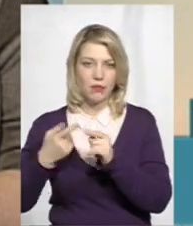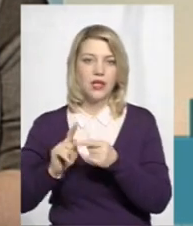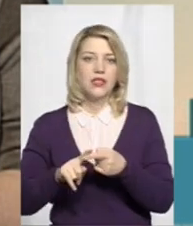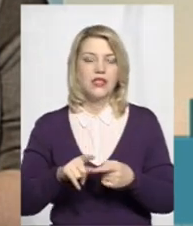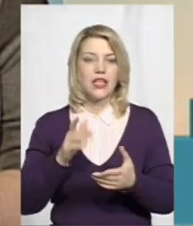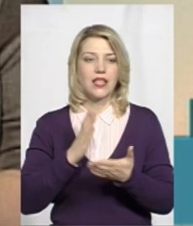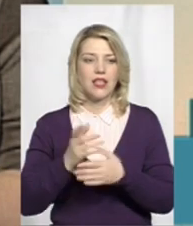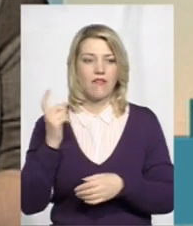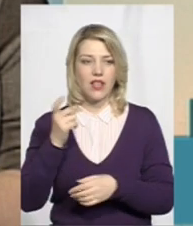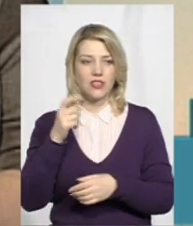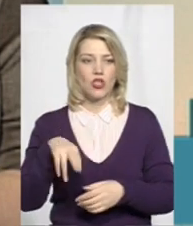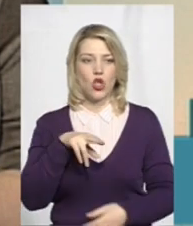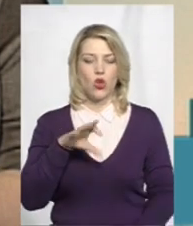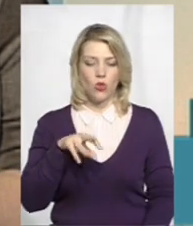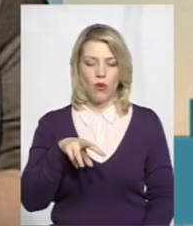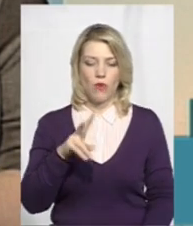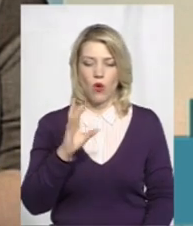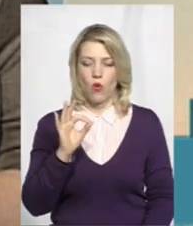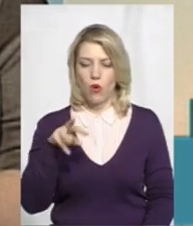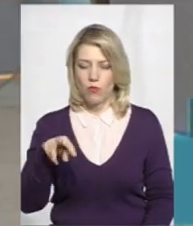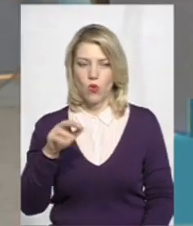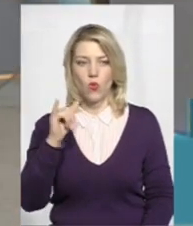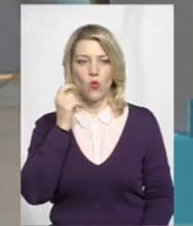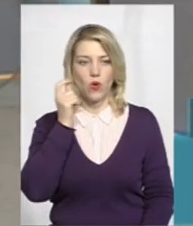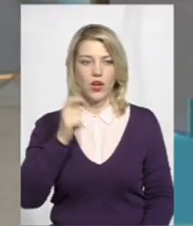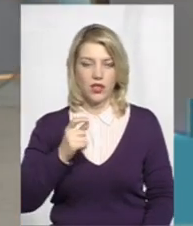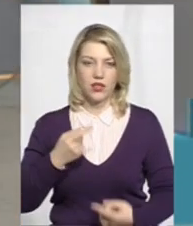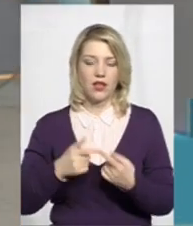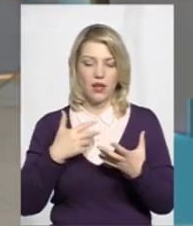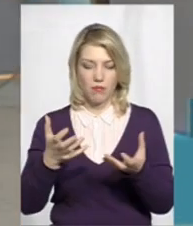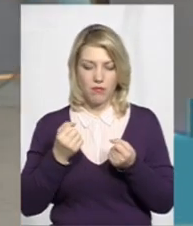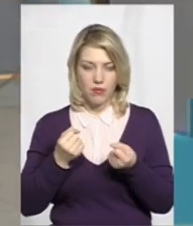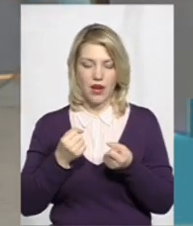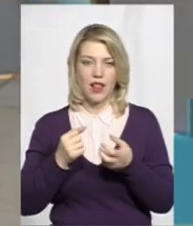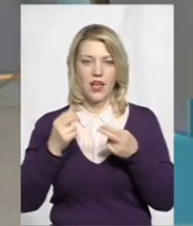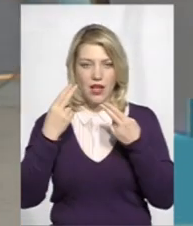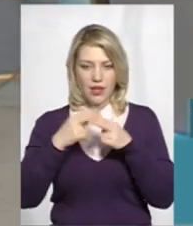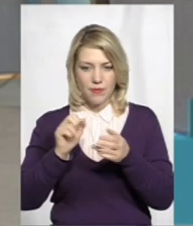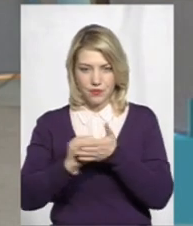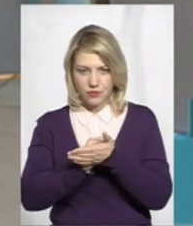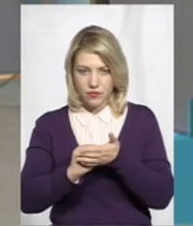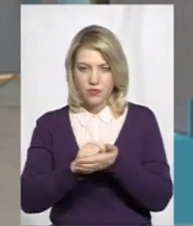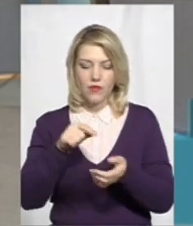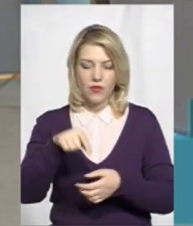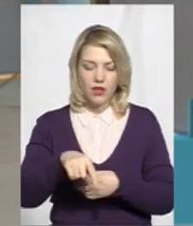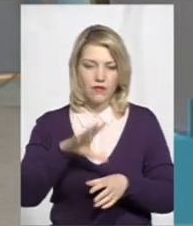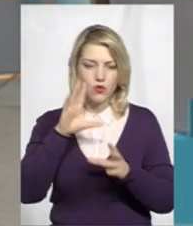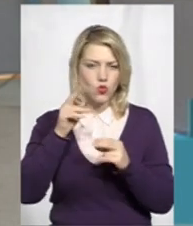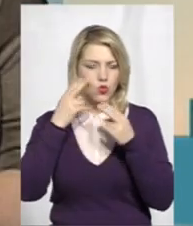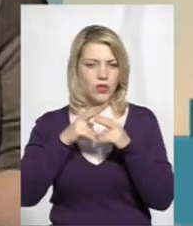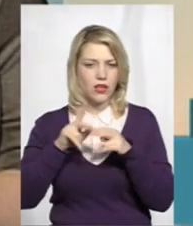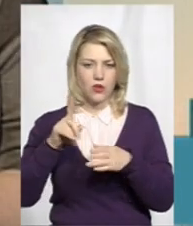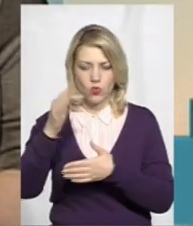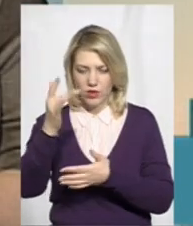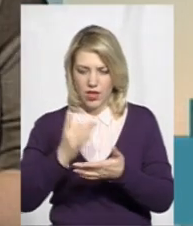власністю, думком Україна. Я навіть брала виписку і, ну, практично, про всю техніку, яку має, так,